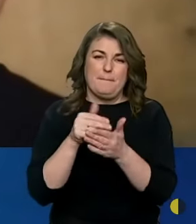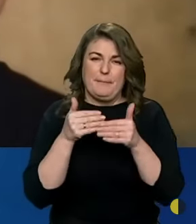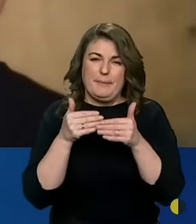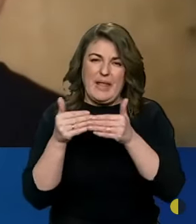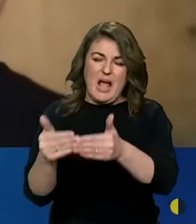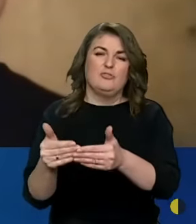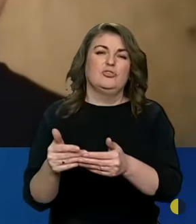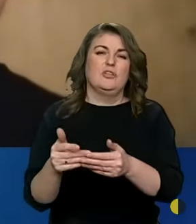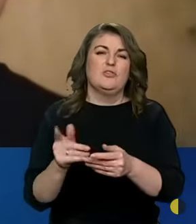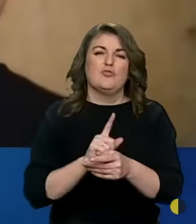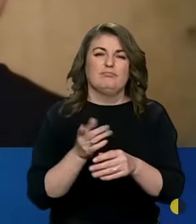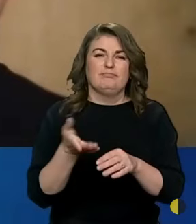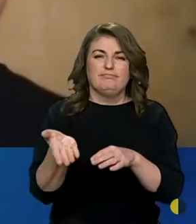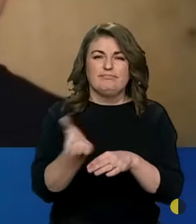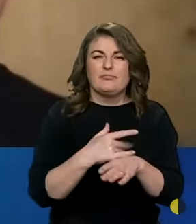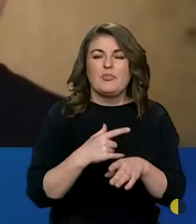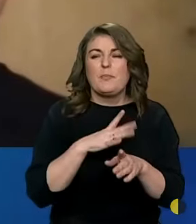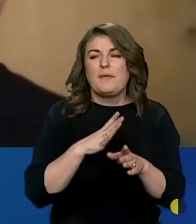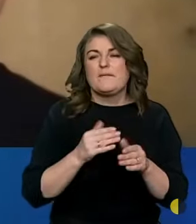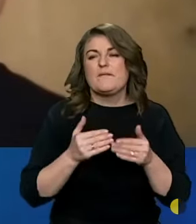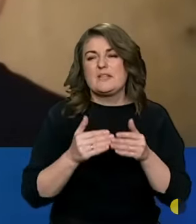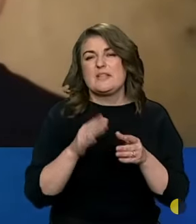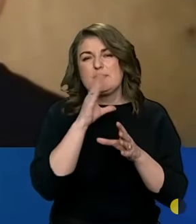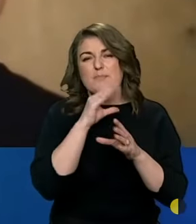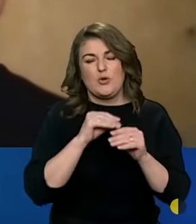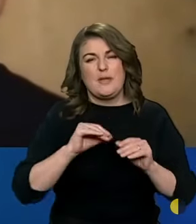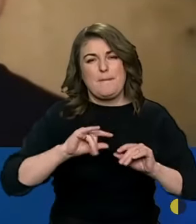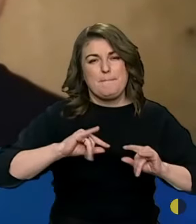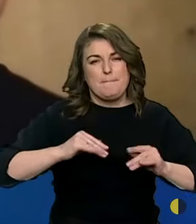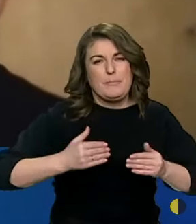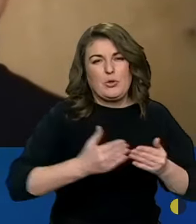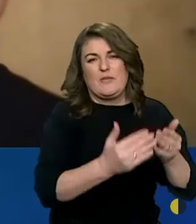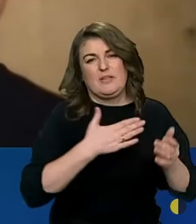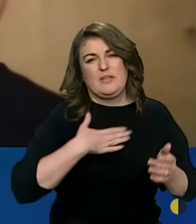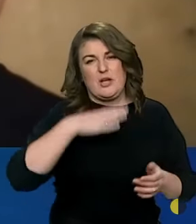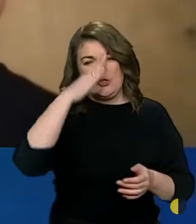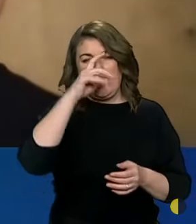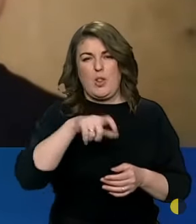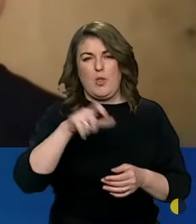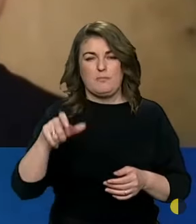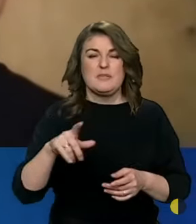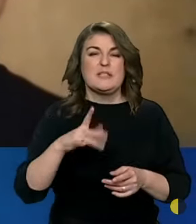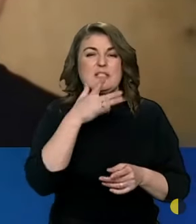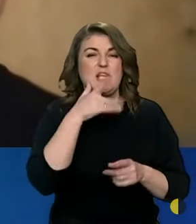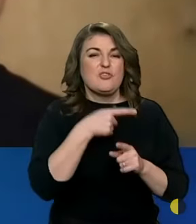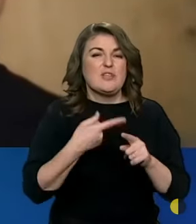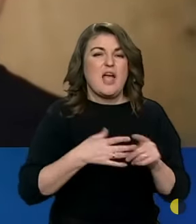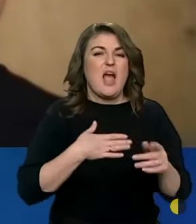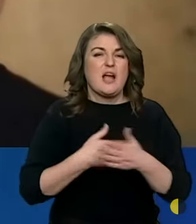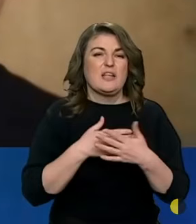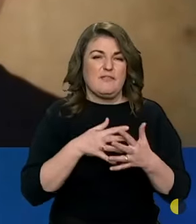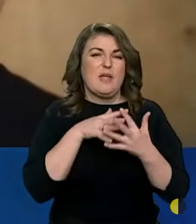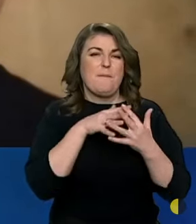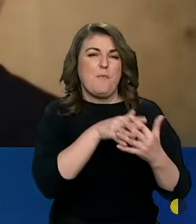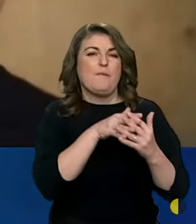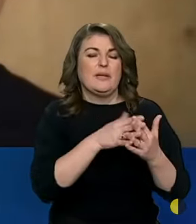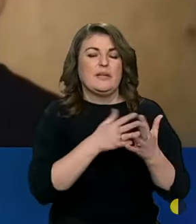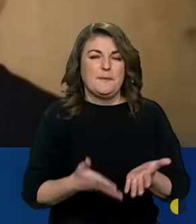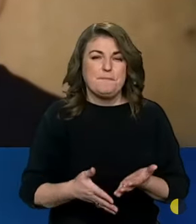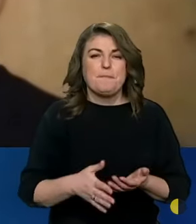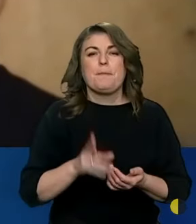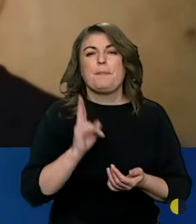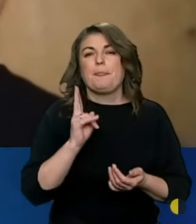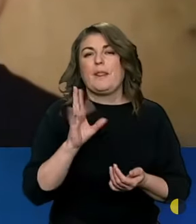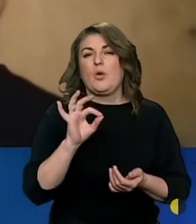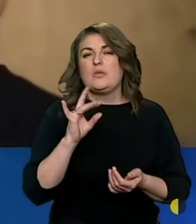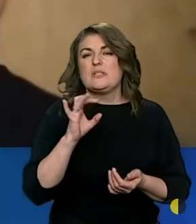зрізати той виступ, який змогли продавити наші хлопці, я ж кажу, що за часу цих активних бойових дій. Костянтин,